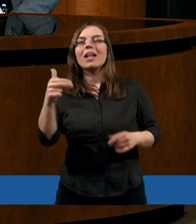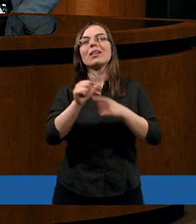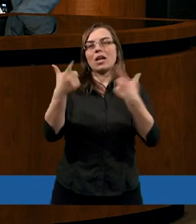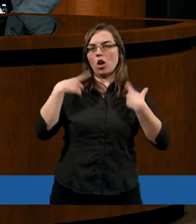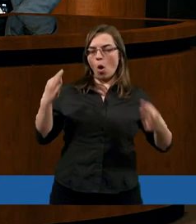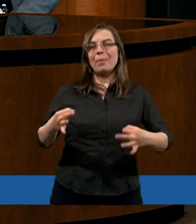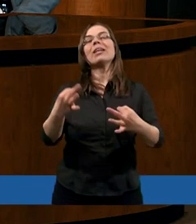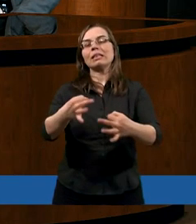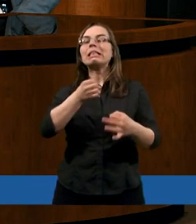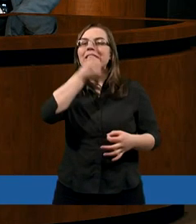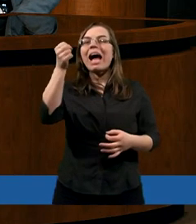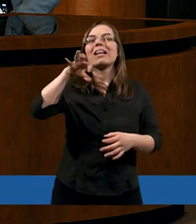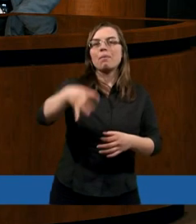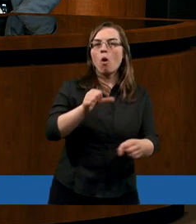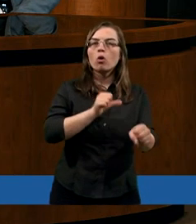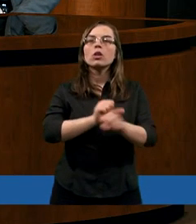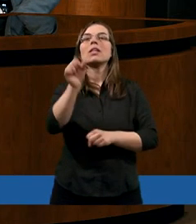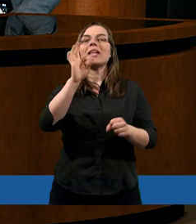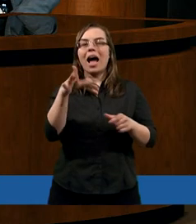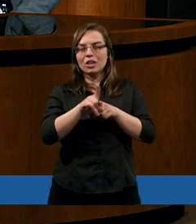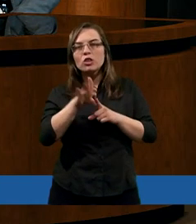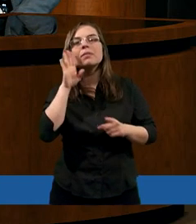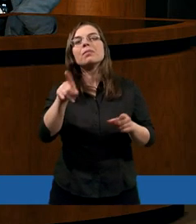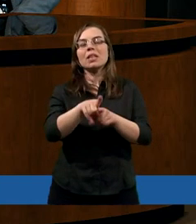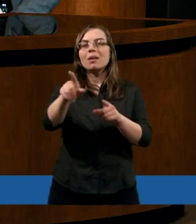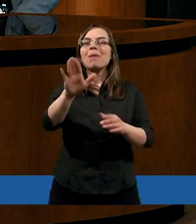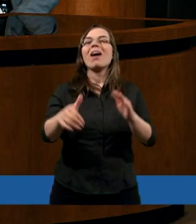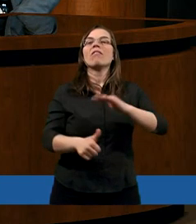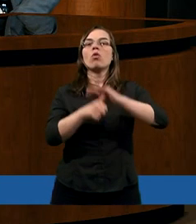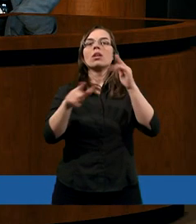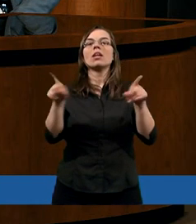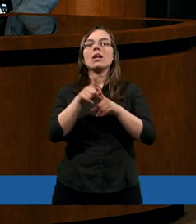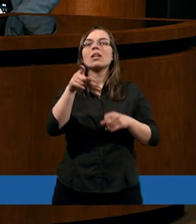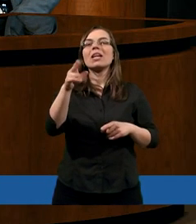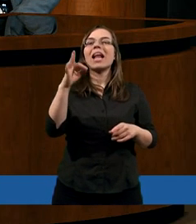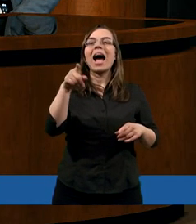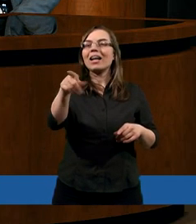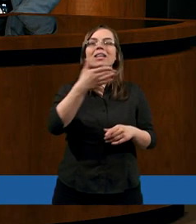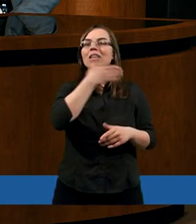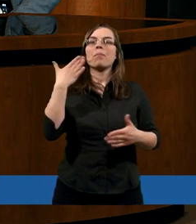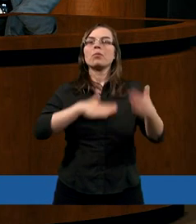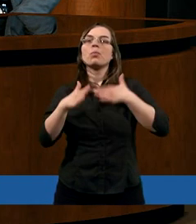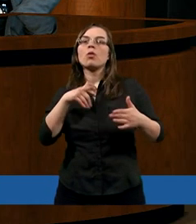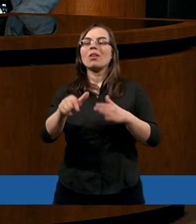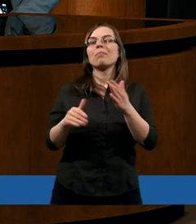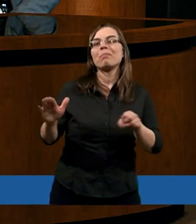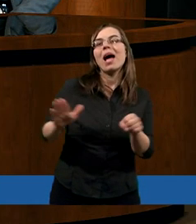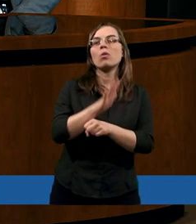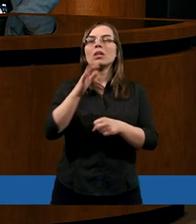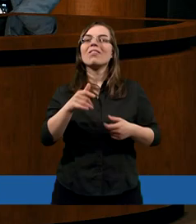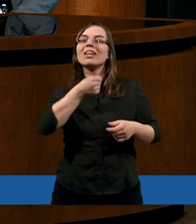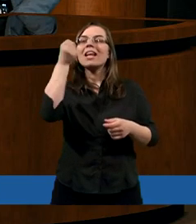obecnie starszym zboru, także też pełni te funkcje. Taras, miałeś jeszcze tej przyjemności pełnić